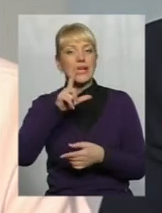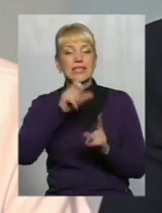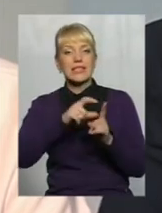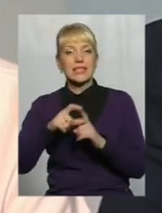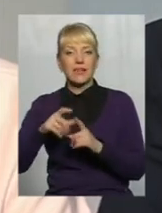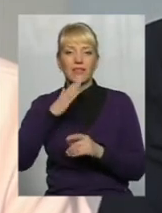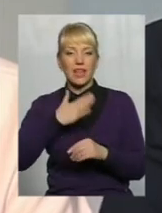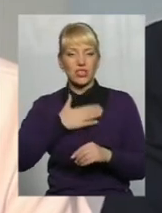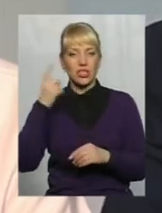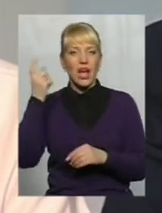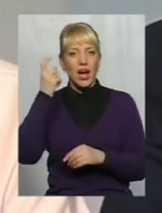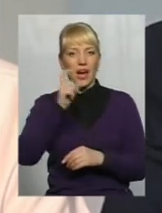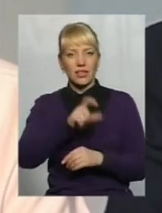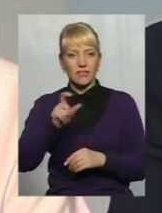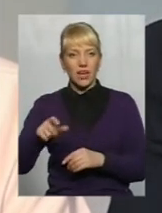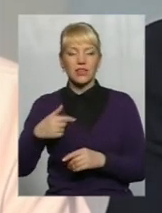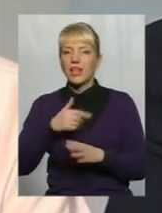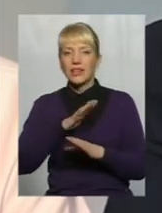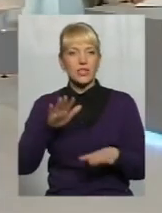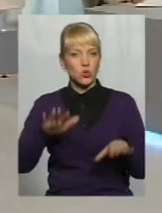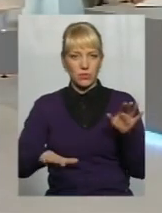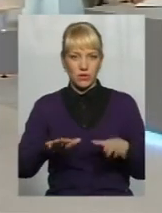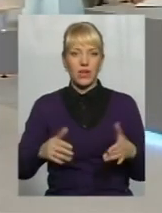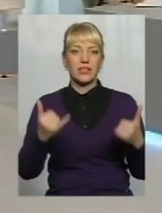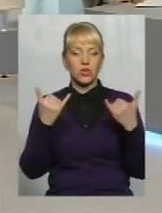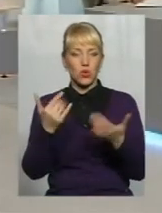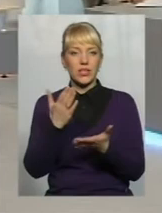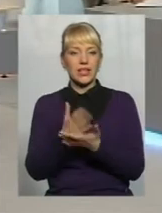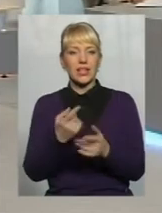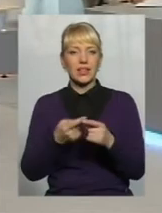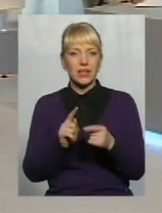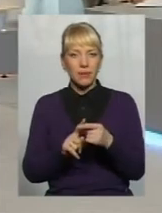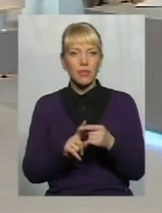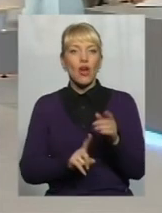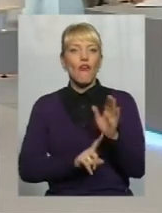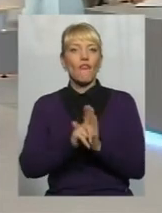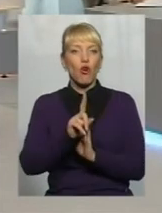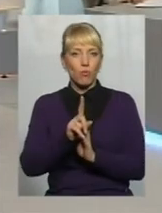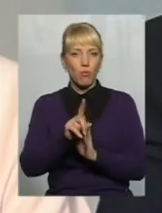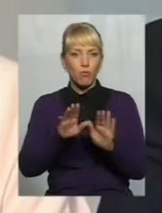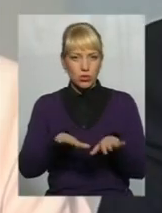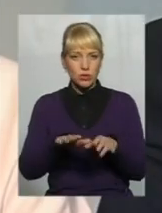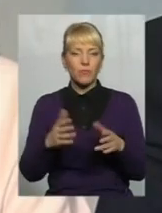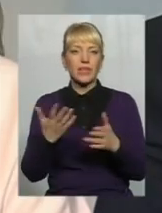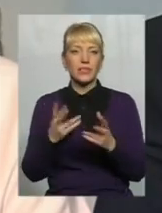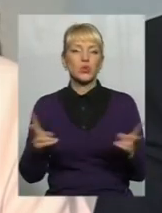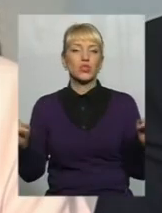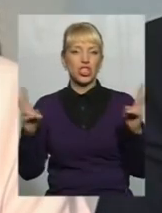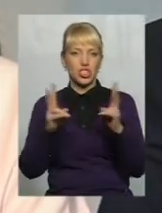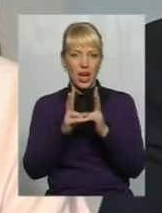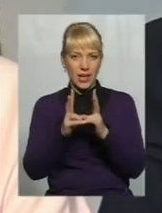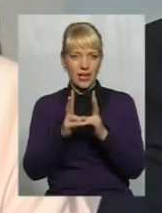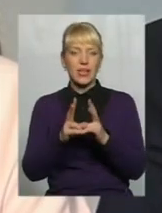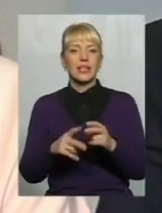наших кроківян, що ви не сумнівайтеся, ми сьогодні є тим форпостом, який, умовно кажучи, зустрічає, як